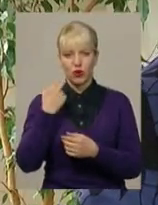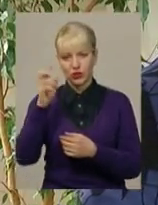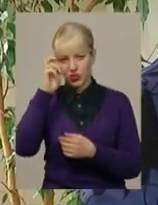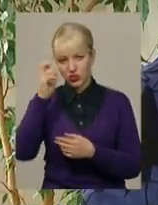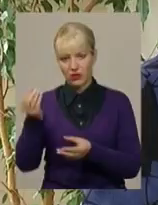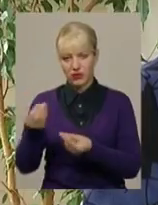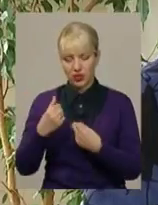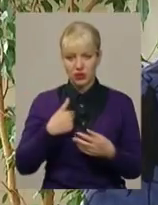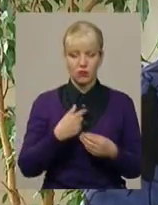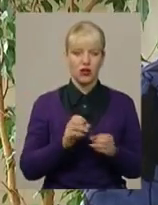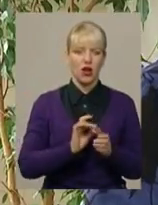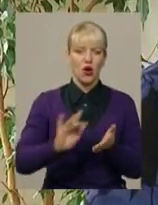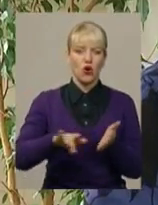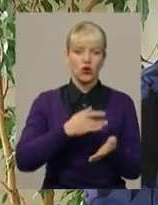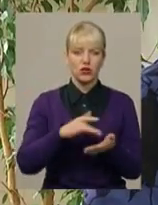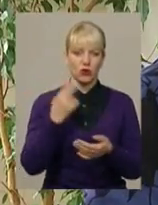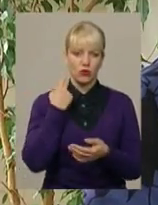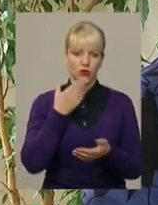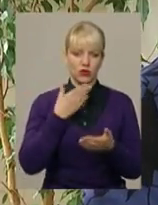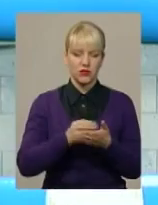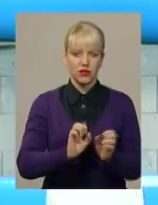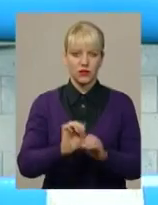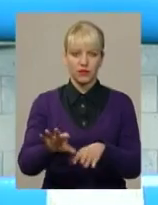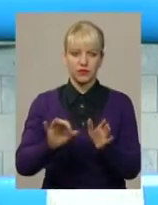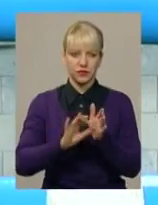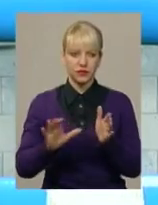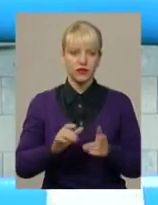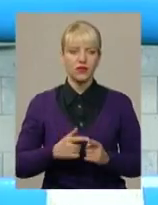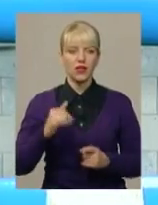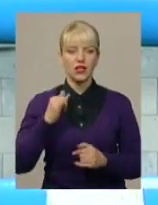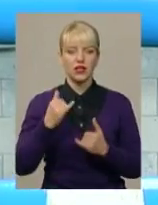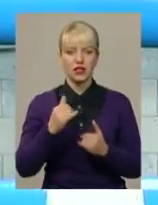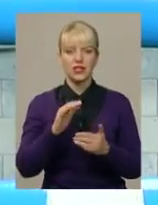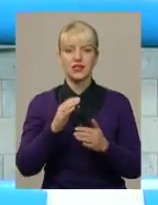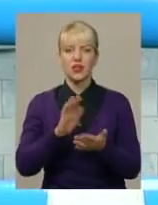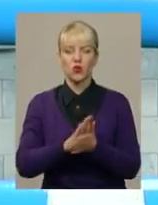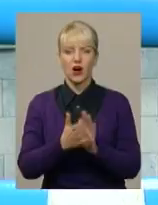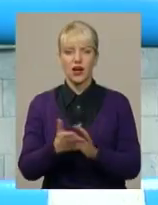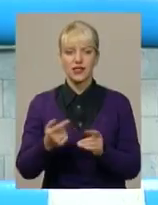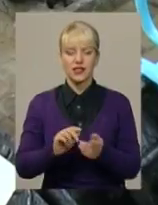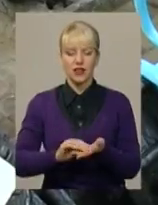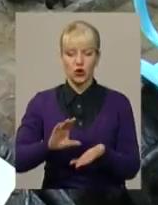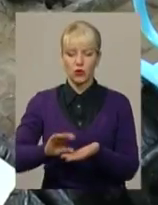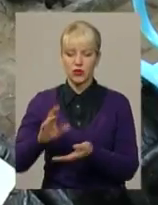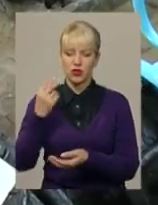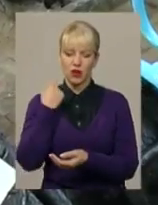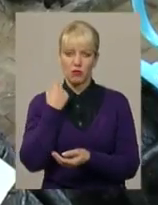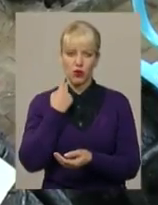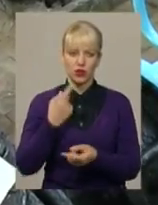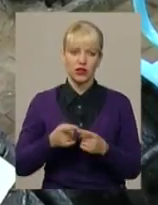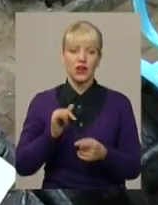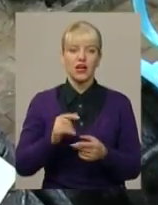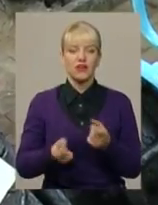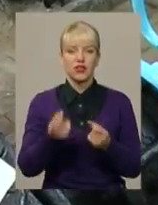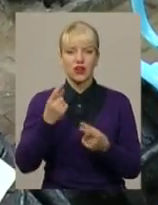розрахуємося, розрахуємося. Нема проблем розрахуватися. Нині ситуація із накопиченням комунальниками боргів відбувається і в інших